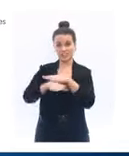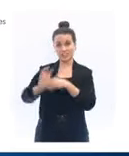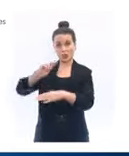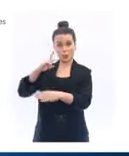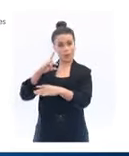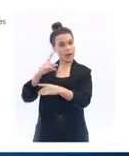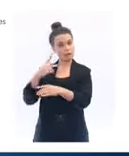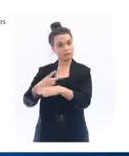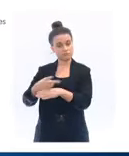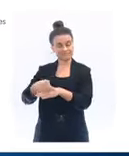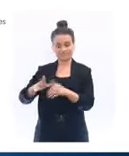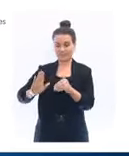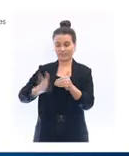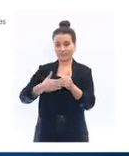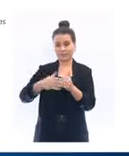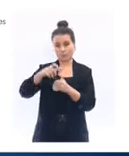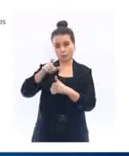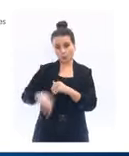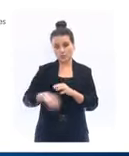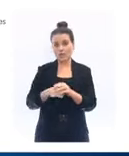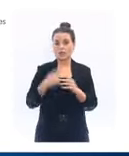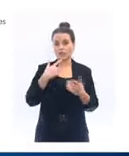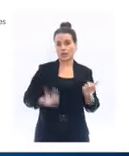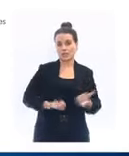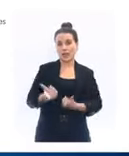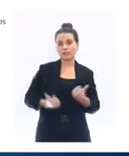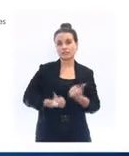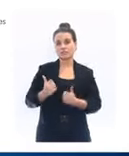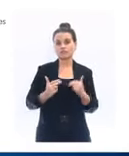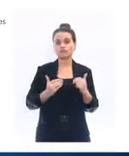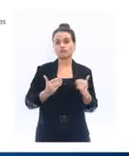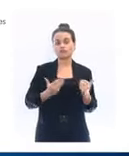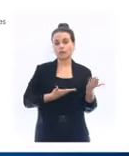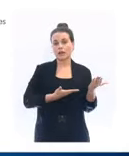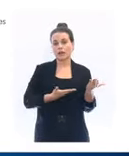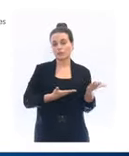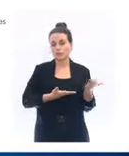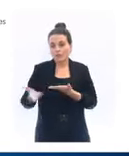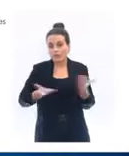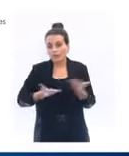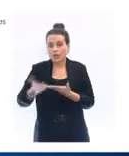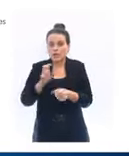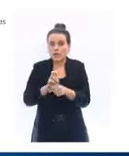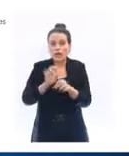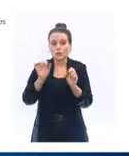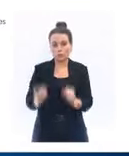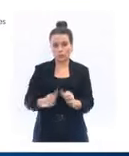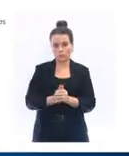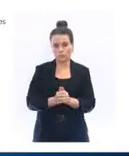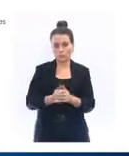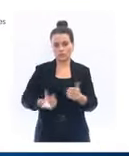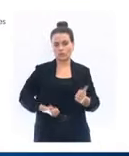fermés, seul le room service pouvant fonctionner. Tous les services de transport en commun